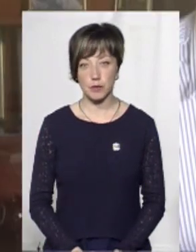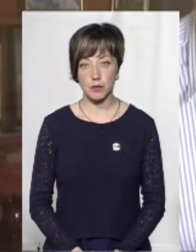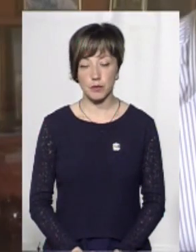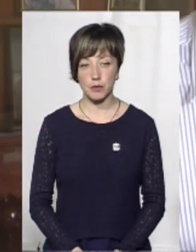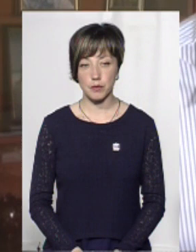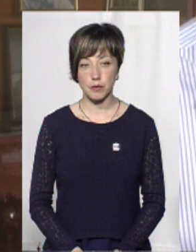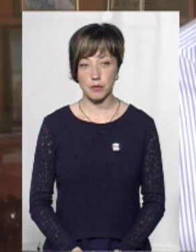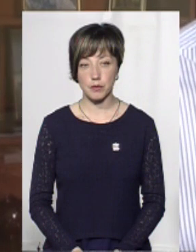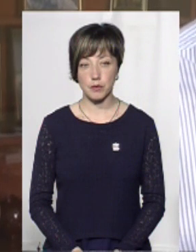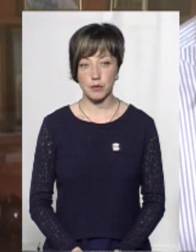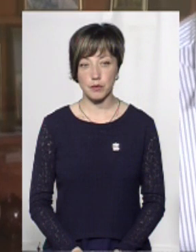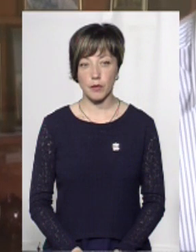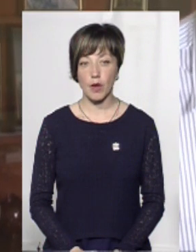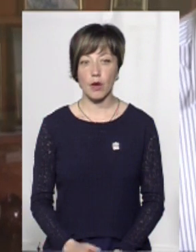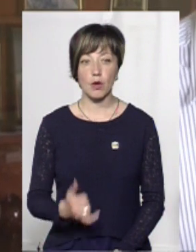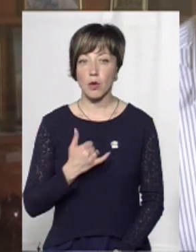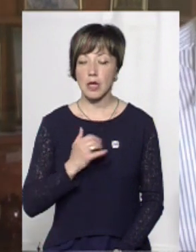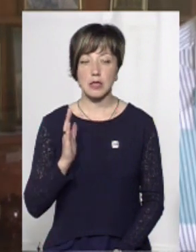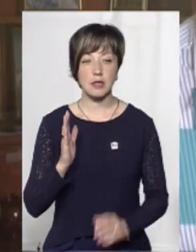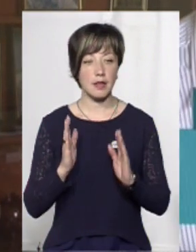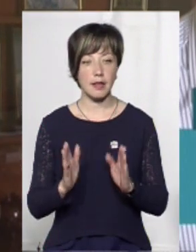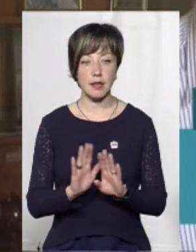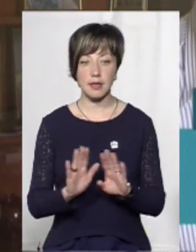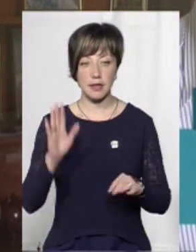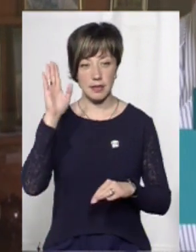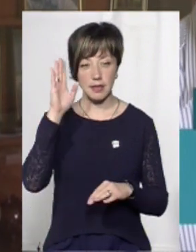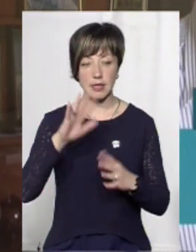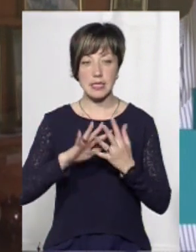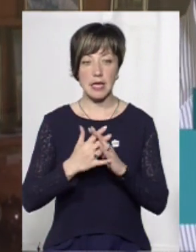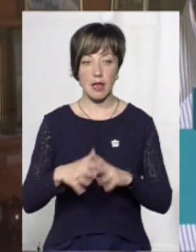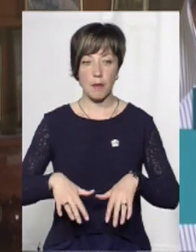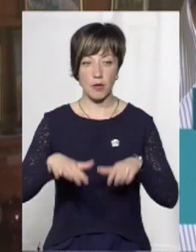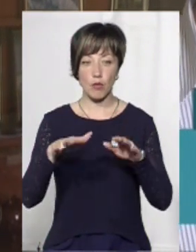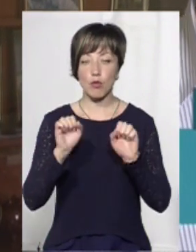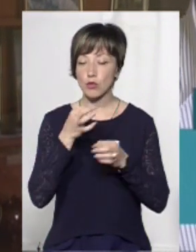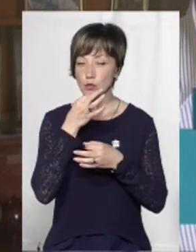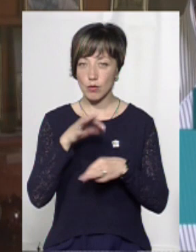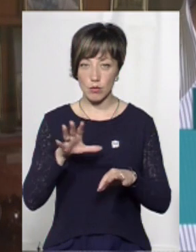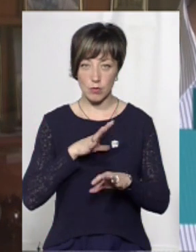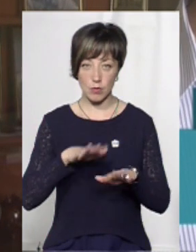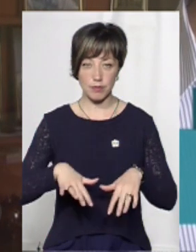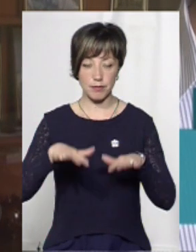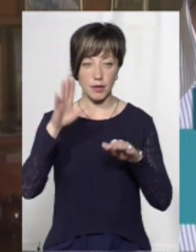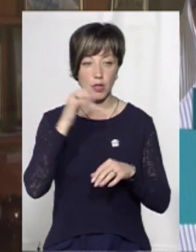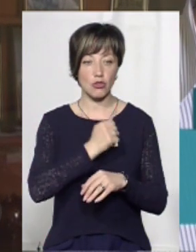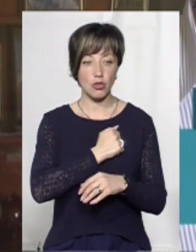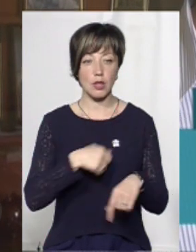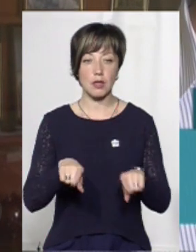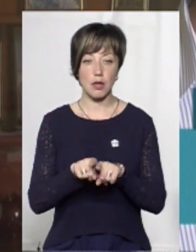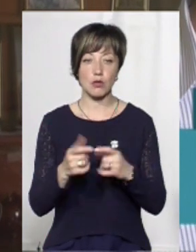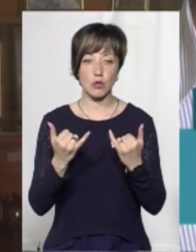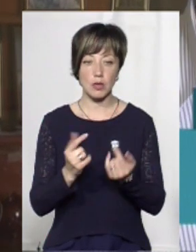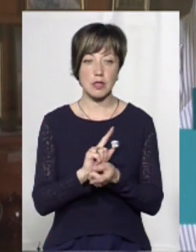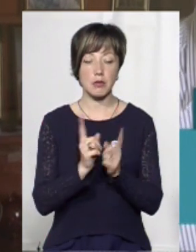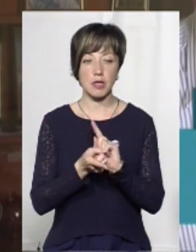У нас не тільки села підтоплюються, у нас можуть підтоплюватися будь-які населені пункти. На жаль, так, сьогодні